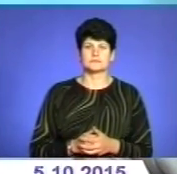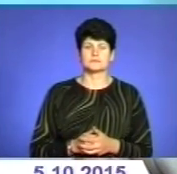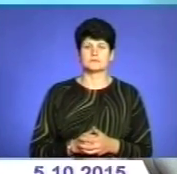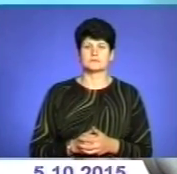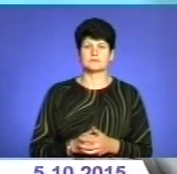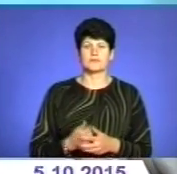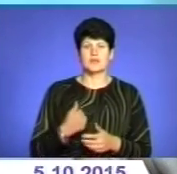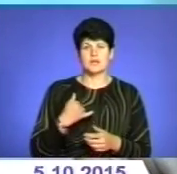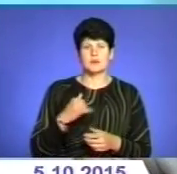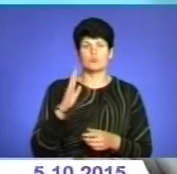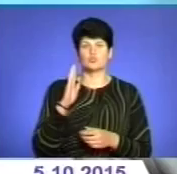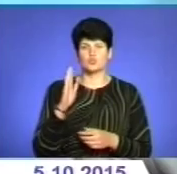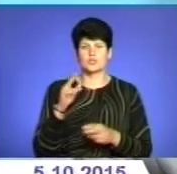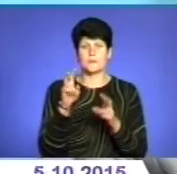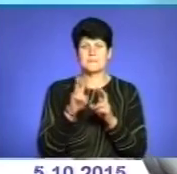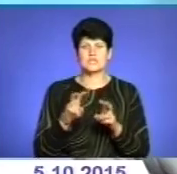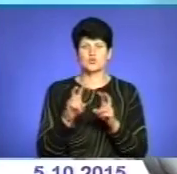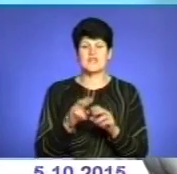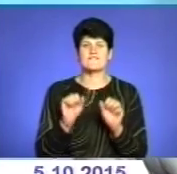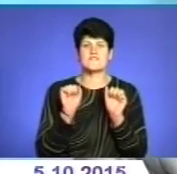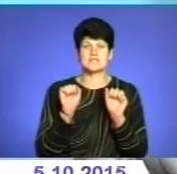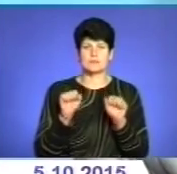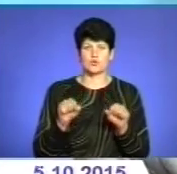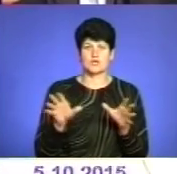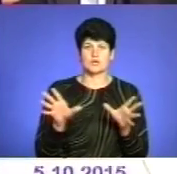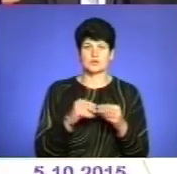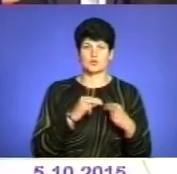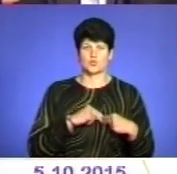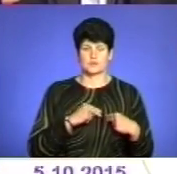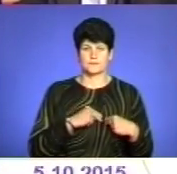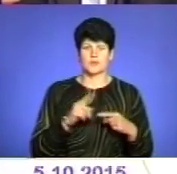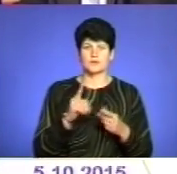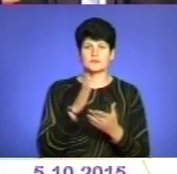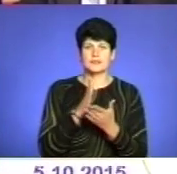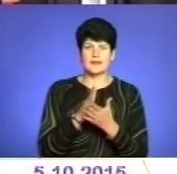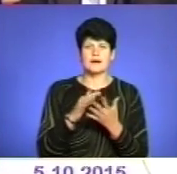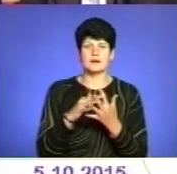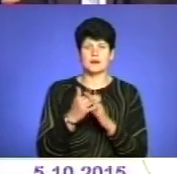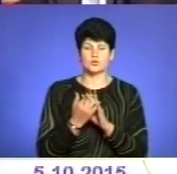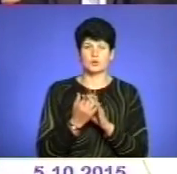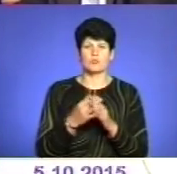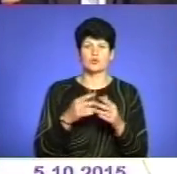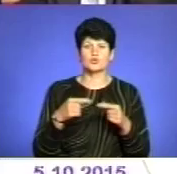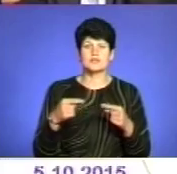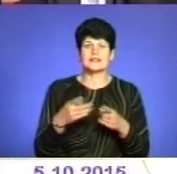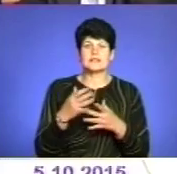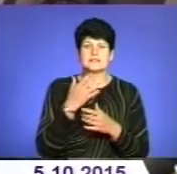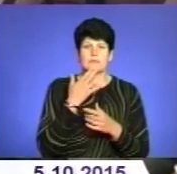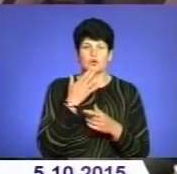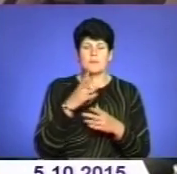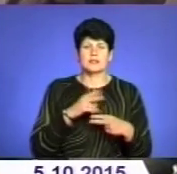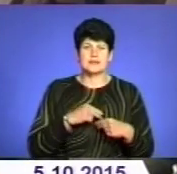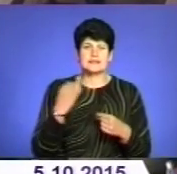І будемо визначати можливості співпрацювання. Що стосується аграрної продукції, то іноземного партнера цікавить